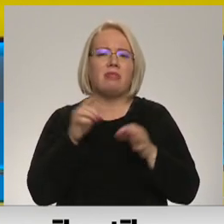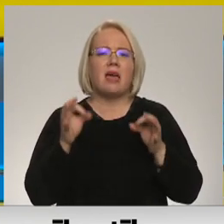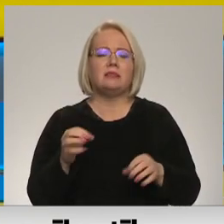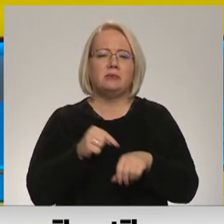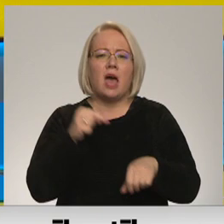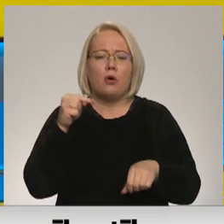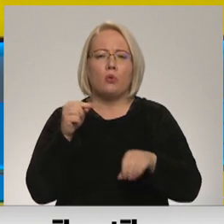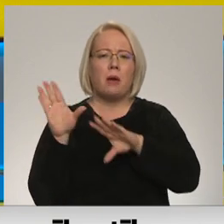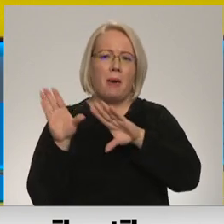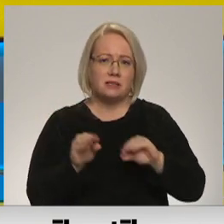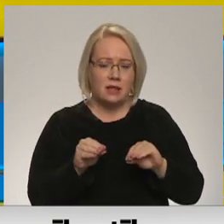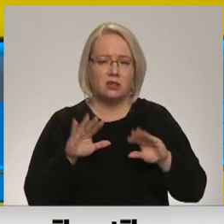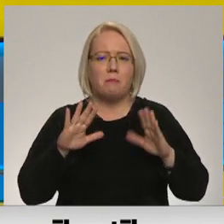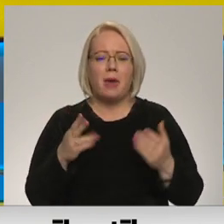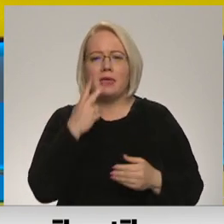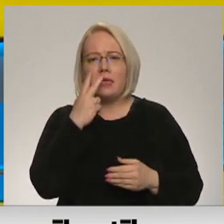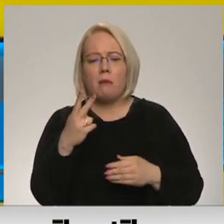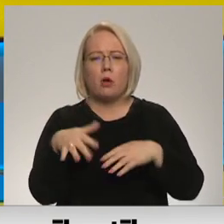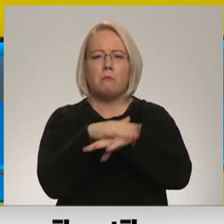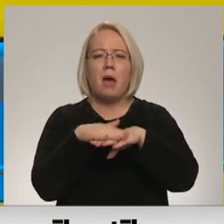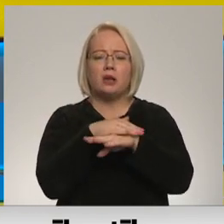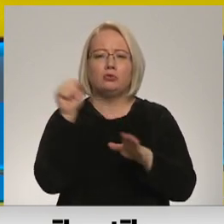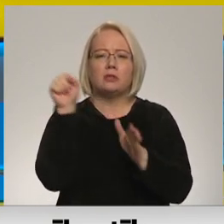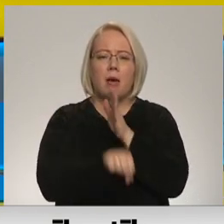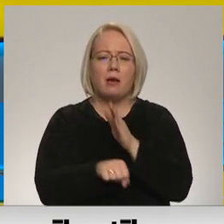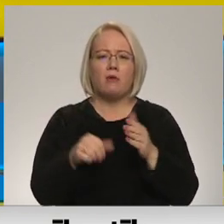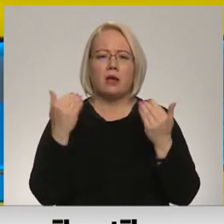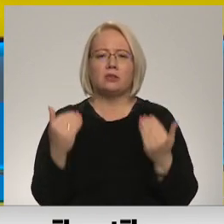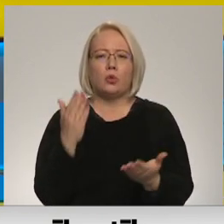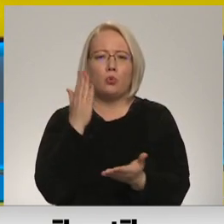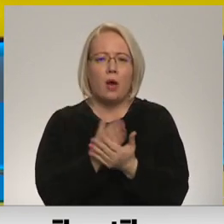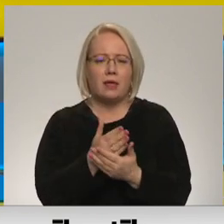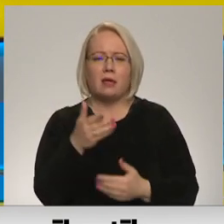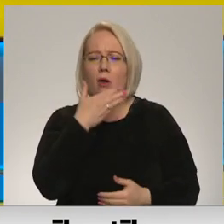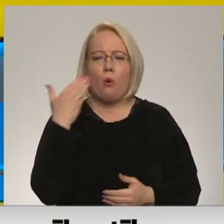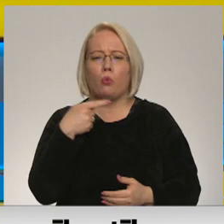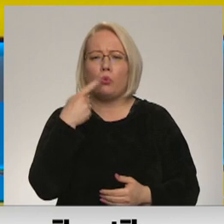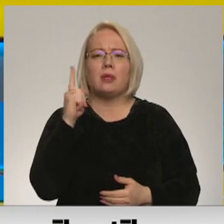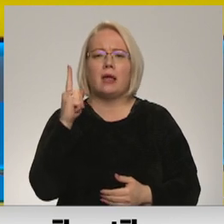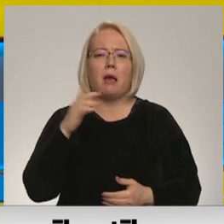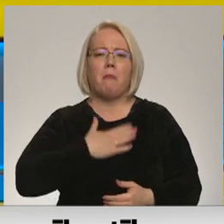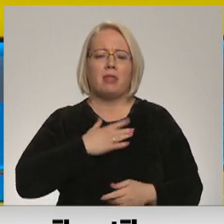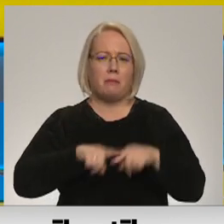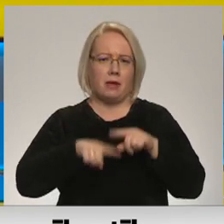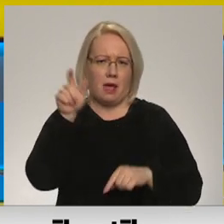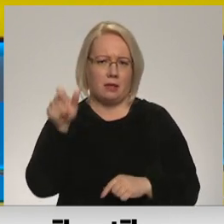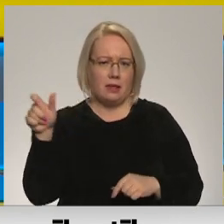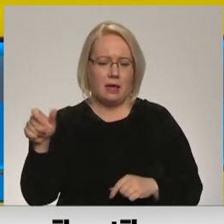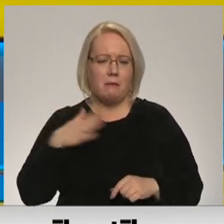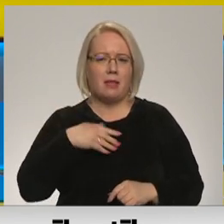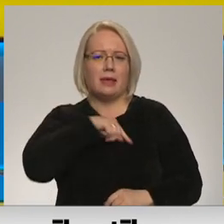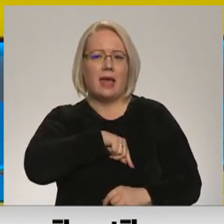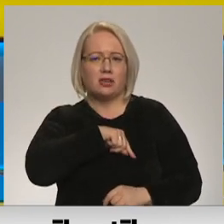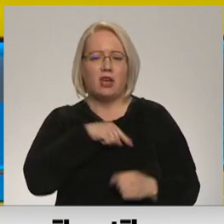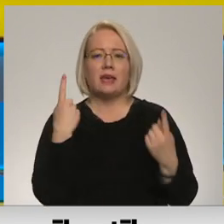ģemot vērā to masu slapkavošanu, kas tur notiek, un tā nav runa tikai par maniem radiniekiem. Man, protams, iekšēji